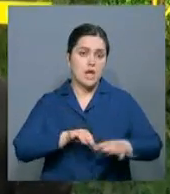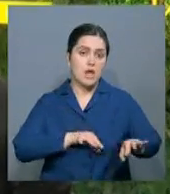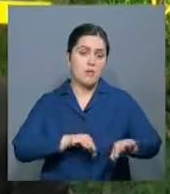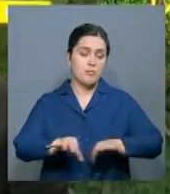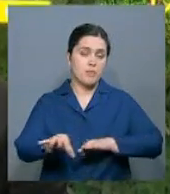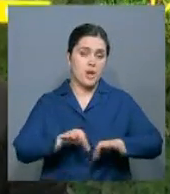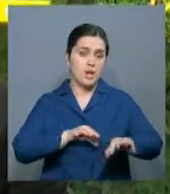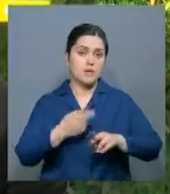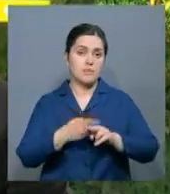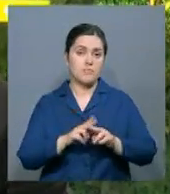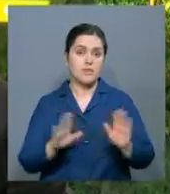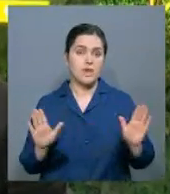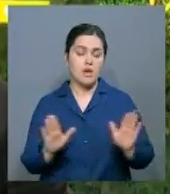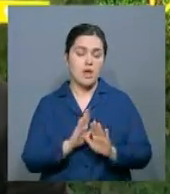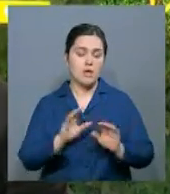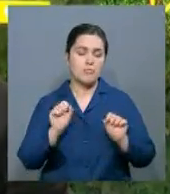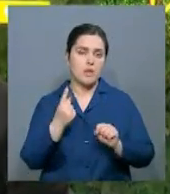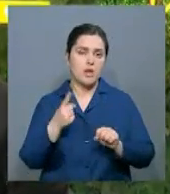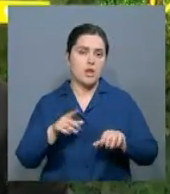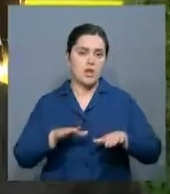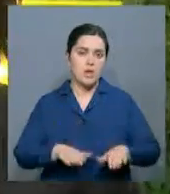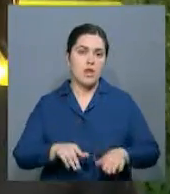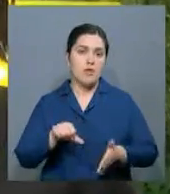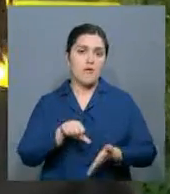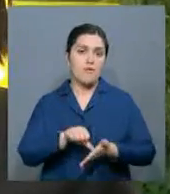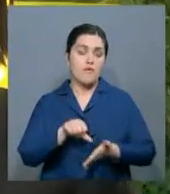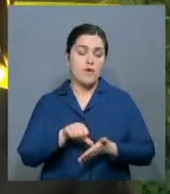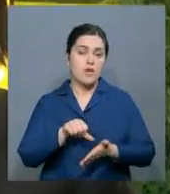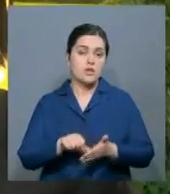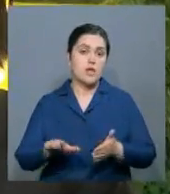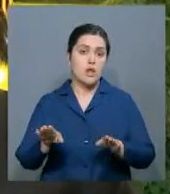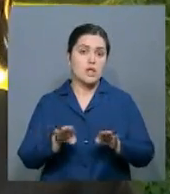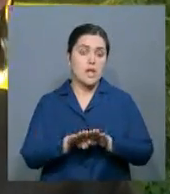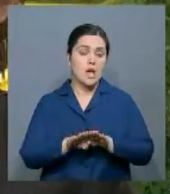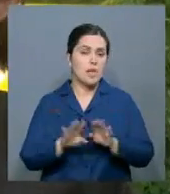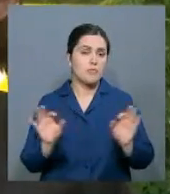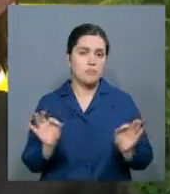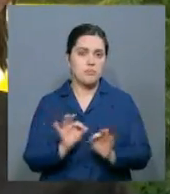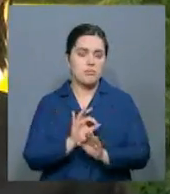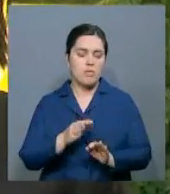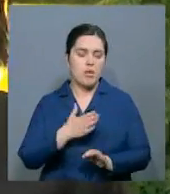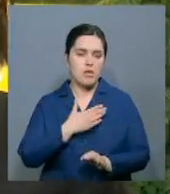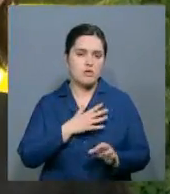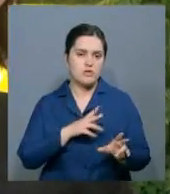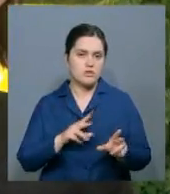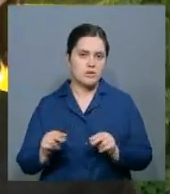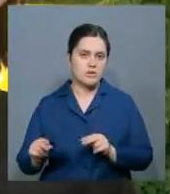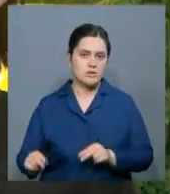«Сингер», достойны первых мест. Выступать на одной сцене с такими певцами для меня большое счастье. за субтитры Алексею Дубровскому! субтитры Дубровскому! Продолжение